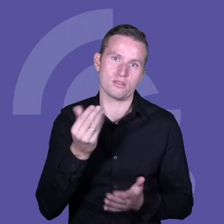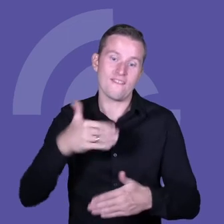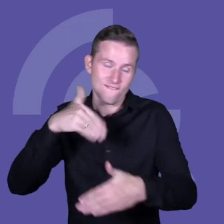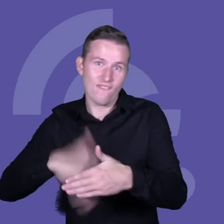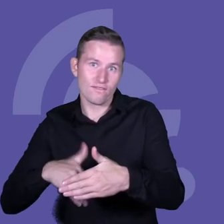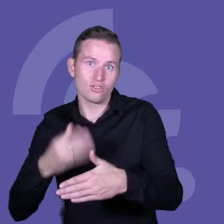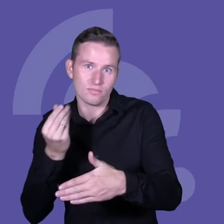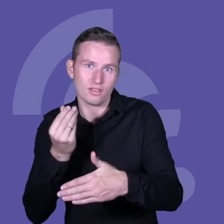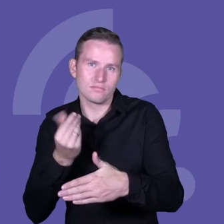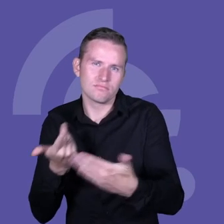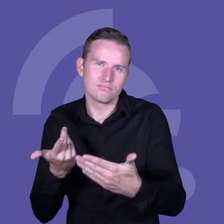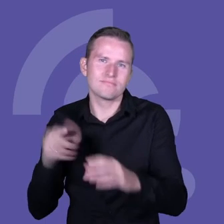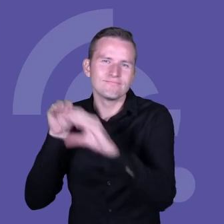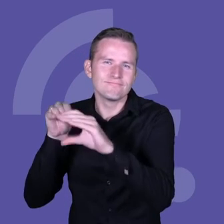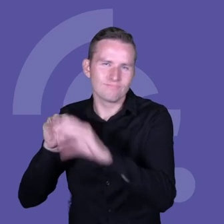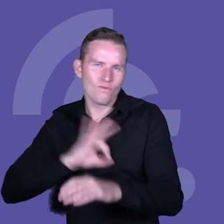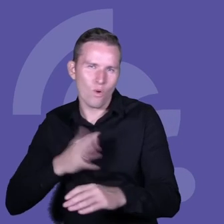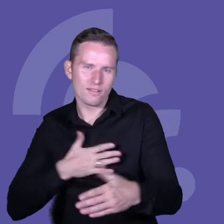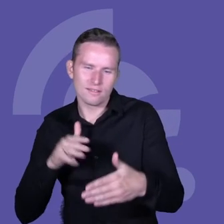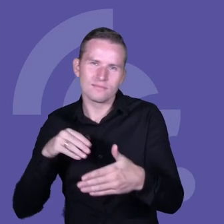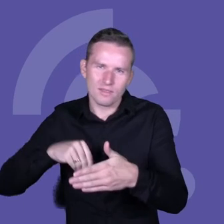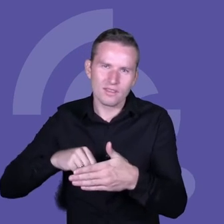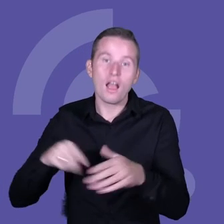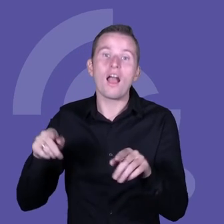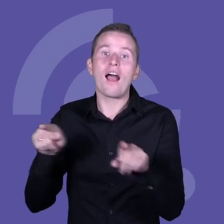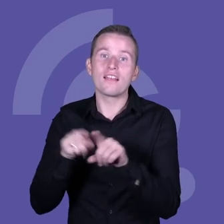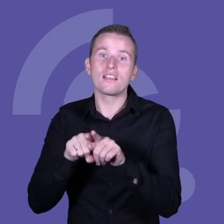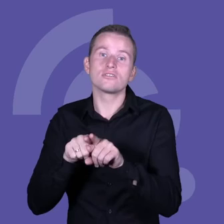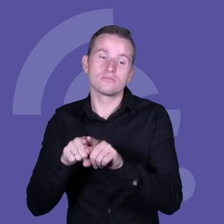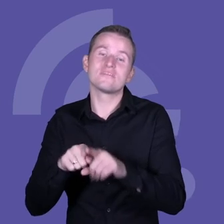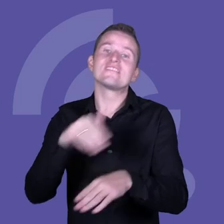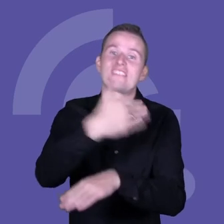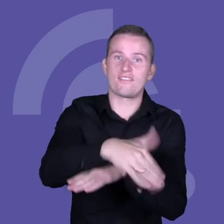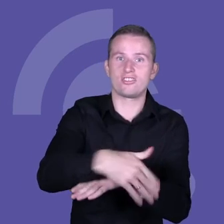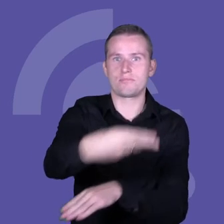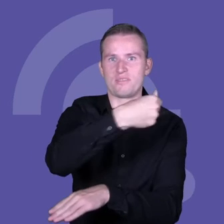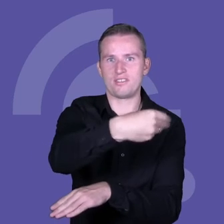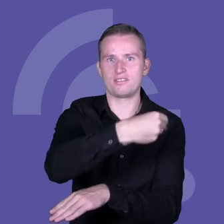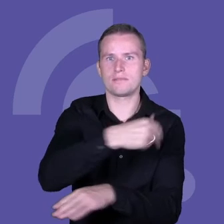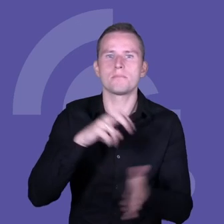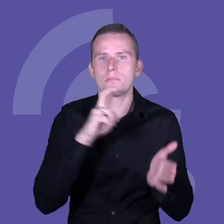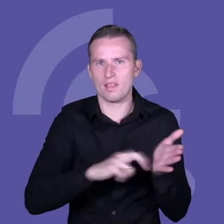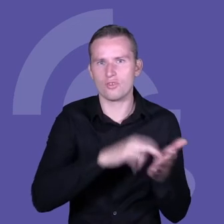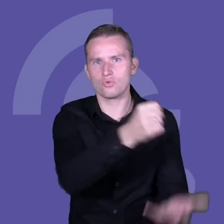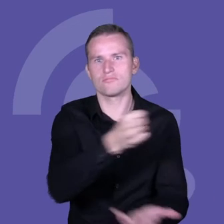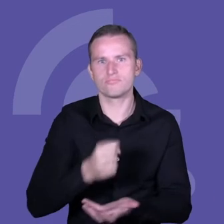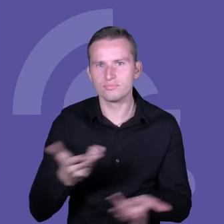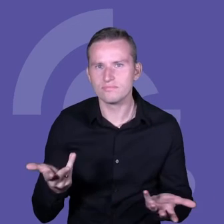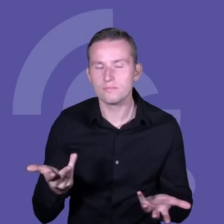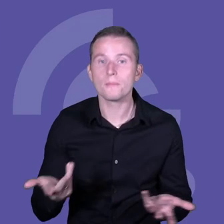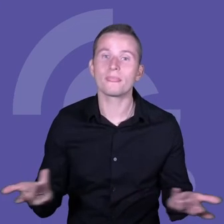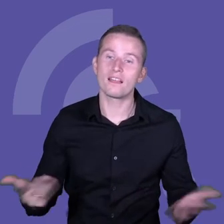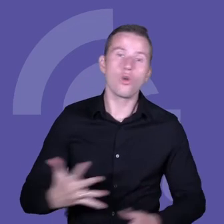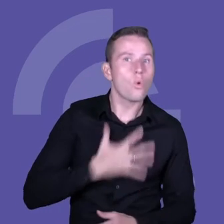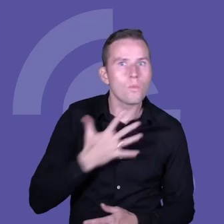czyli kapitału własnego, jak i finansowania zewnętrznego. Boją się tego, że koszt